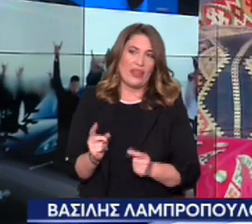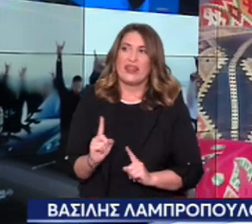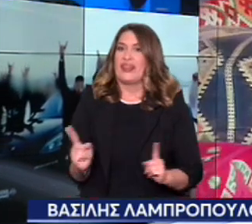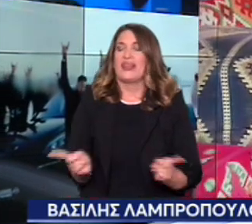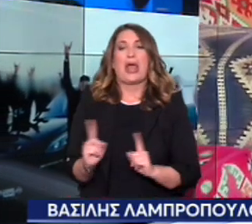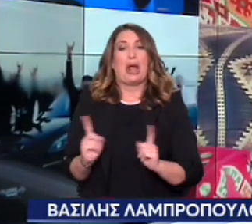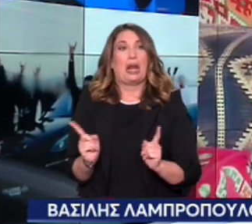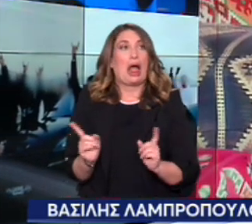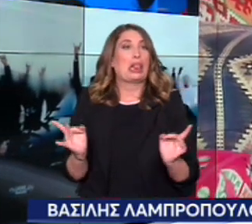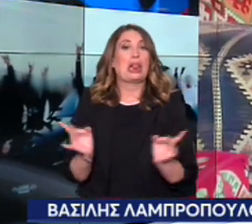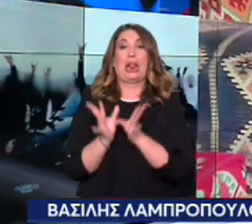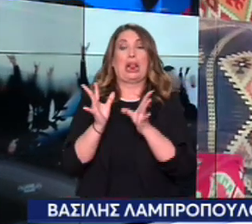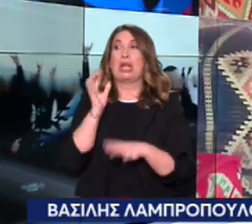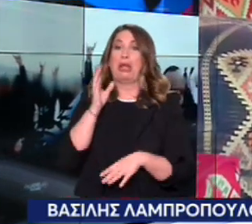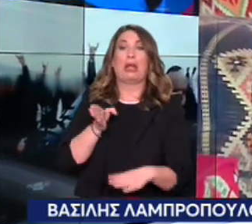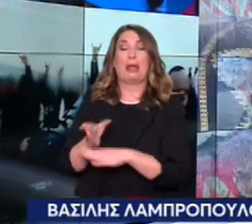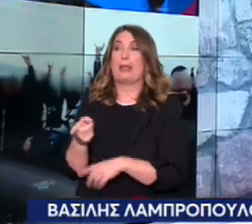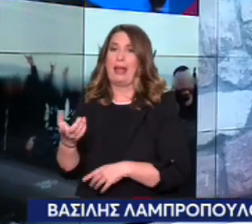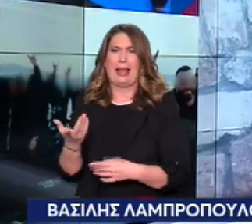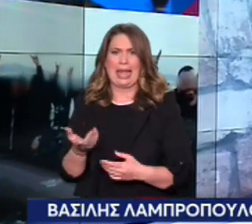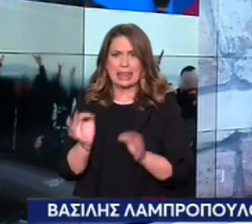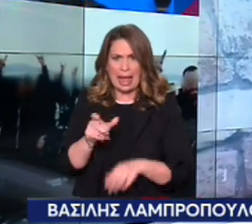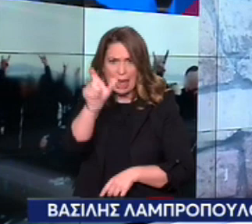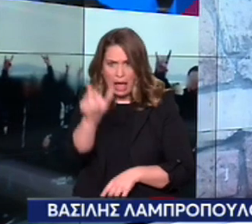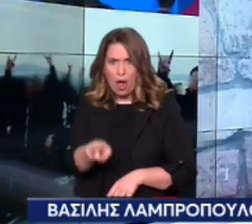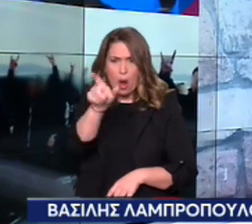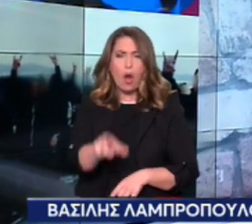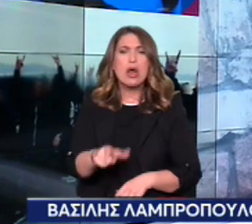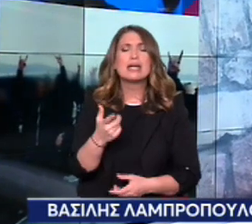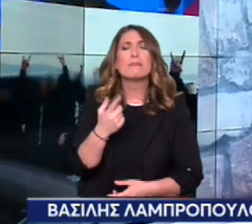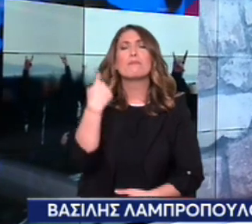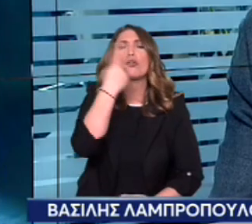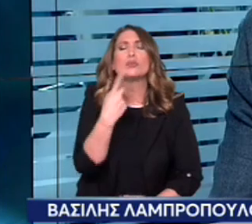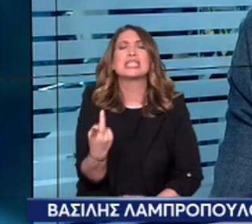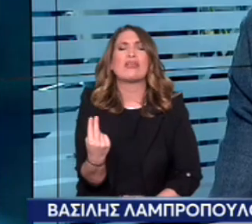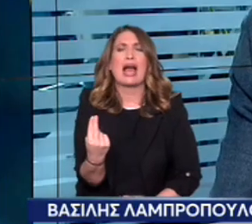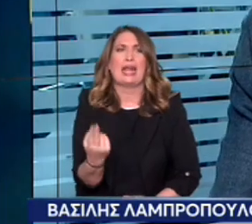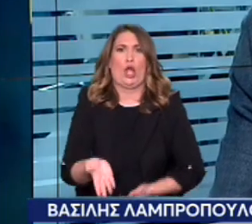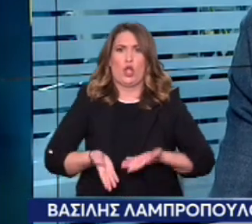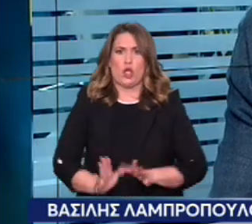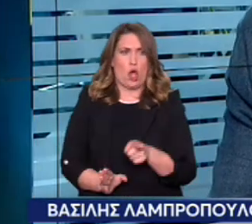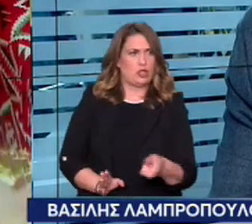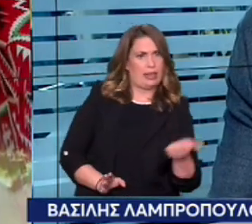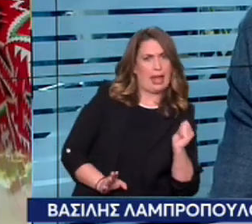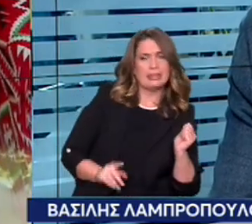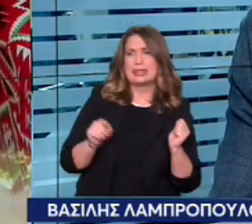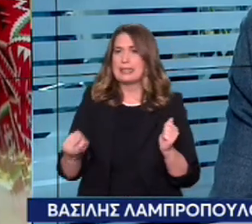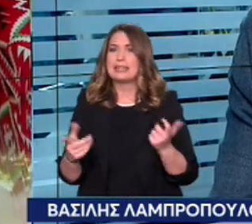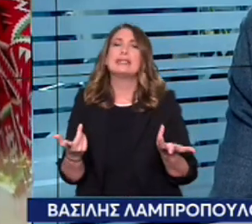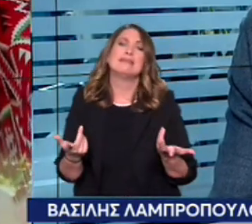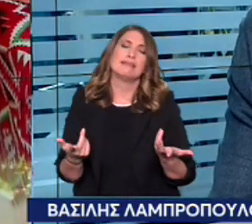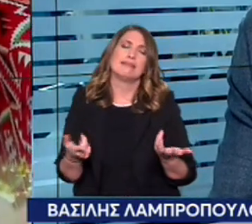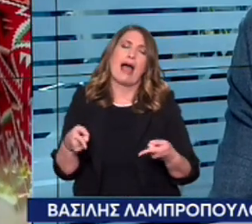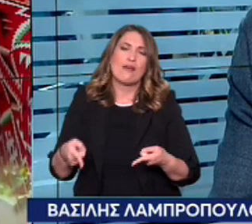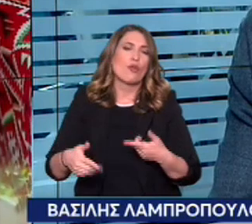σύμπτωση το ένα γεγονός με το παιδί και το άλλο με τη συμπλοκή με το θάνατο του. η κλιμάκος αυτής της ιστορίας της προστασίας. Είναι κλιμάκος μιας ιστορίας. πολύ απλά.